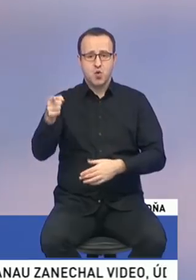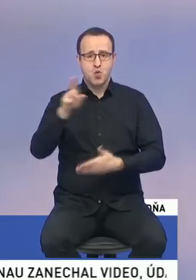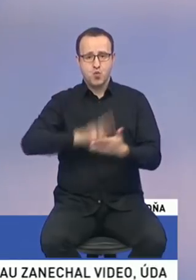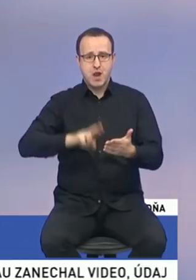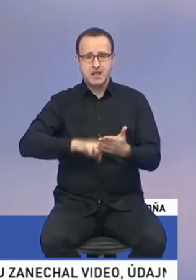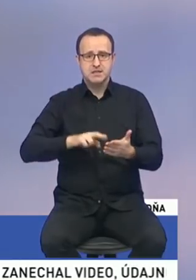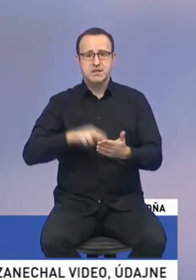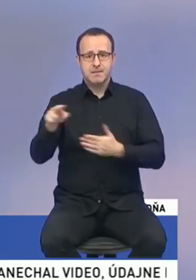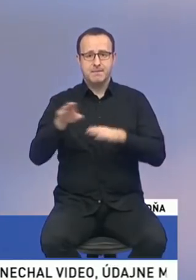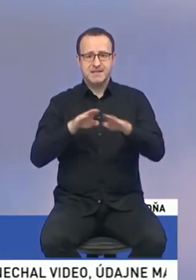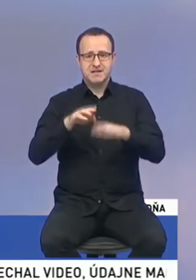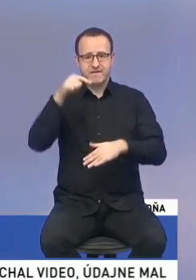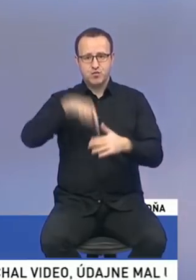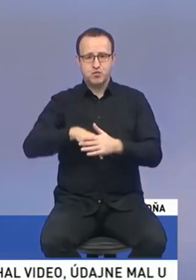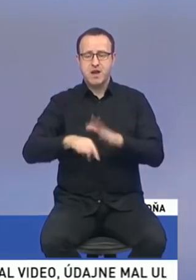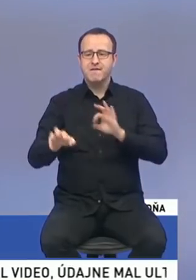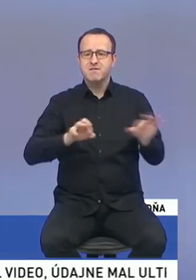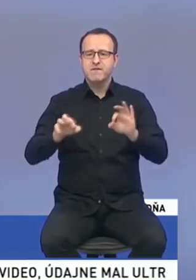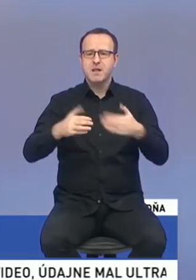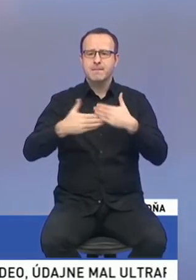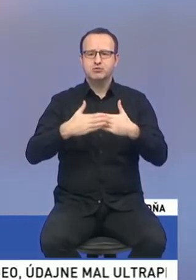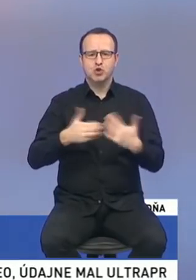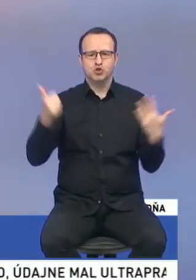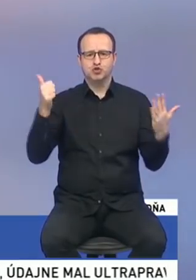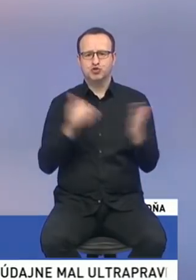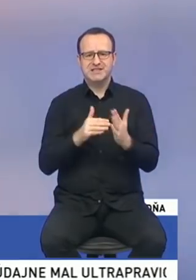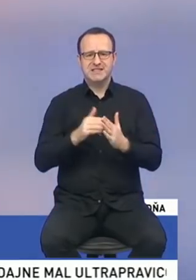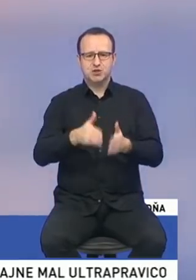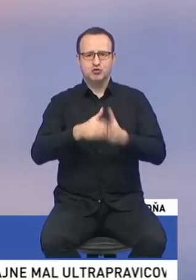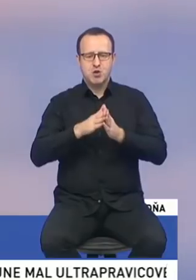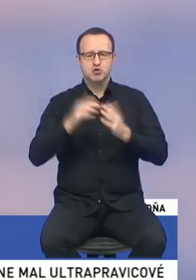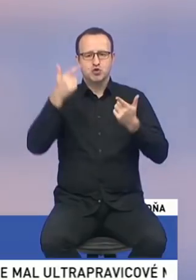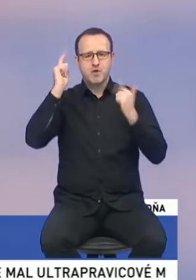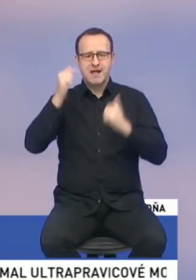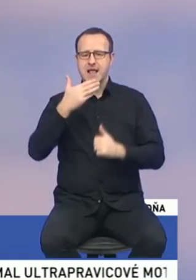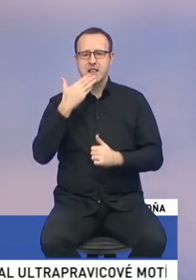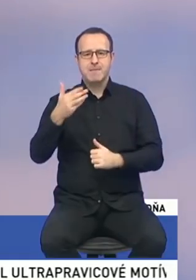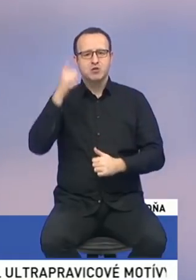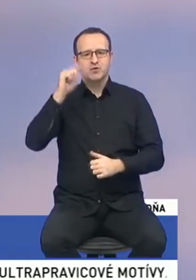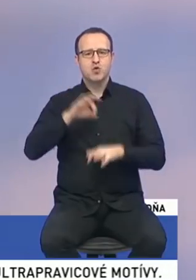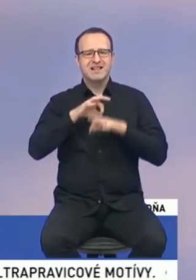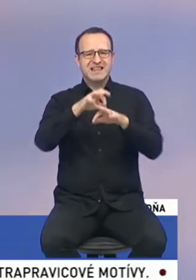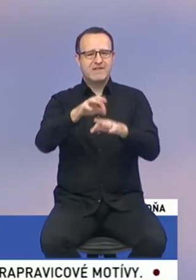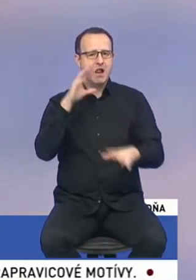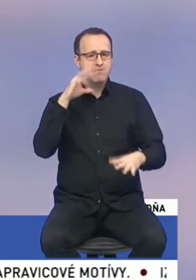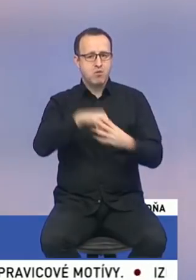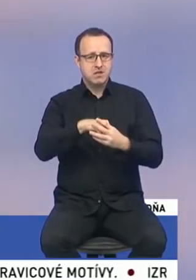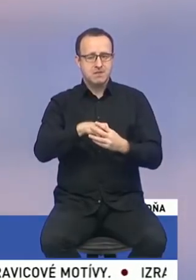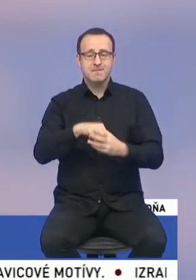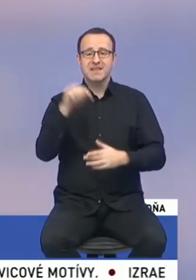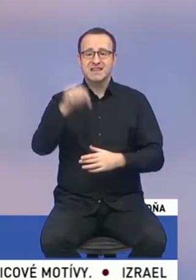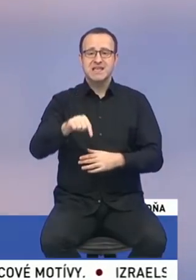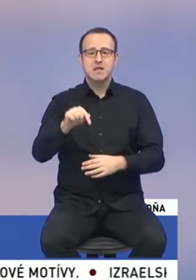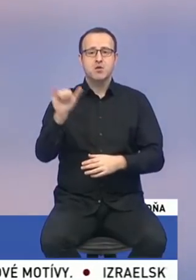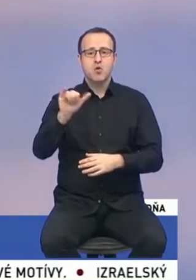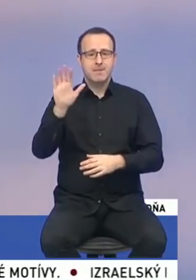ktorí sú na ministerstve vnútra, vybavovali približne 6 tisíc žiadostí. Slovákov, ktorí nemajú na Slovensku trvali pobyt, ale tí Slováci, ktorí